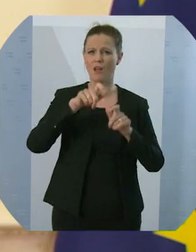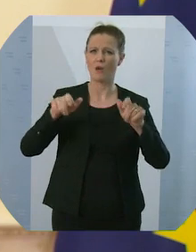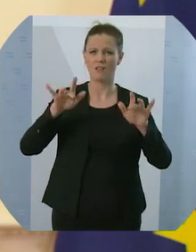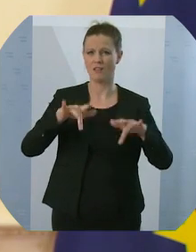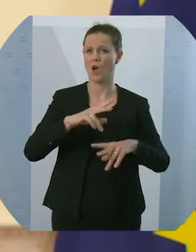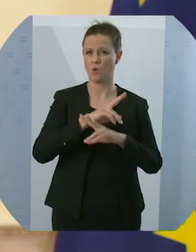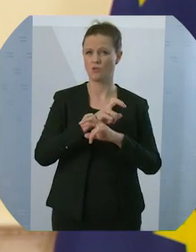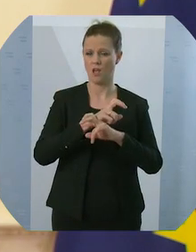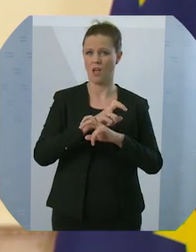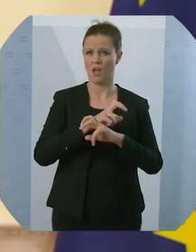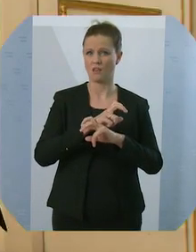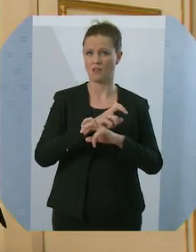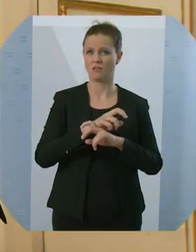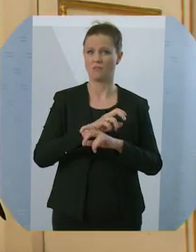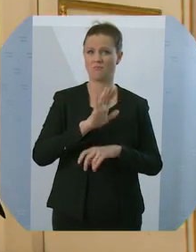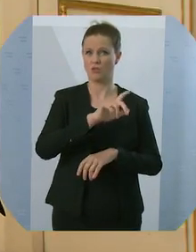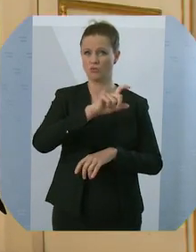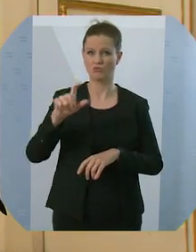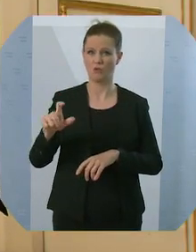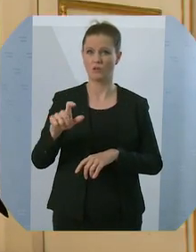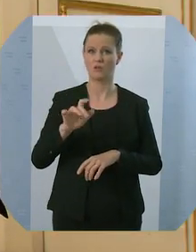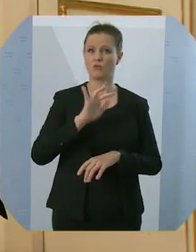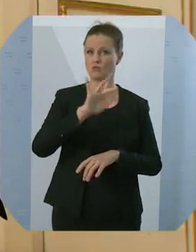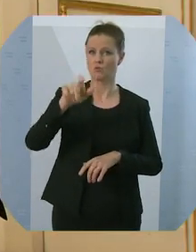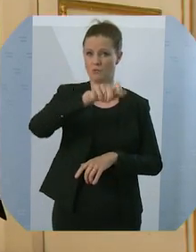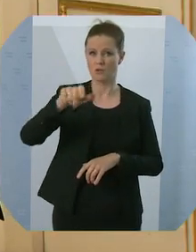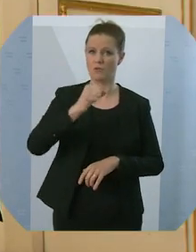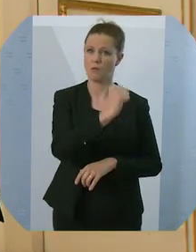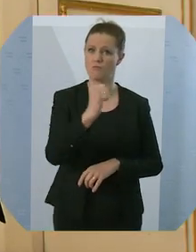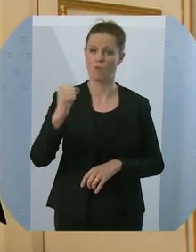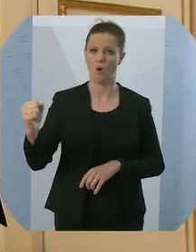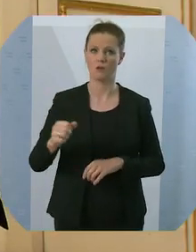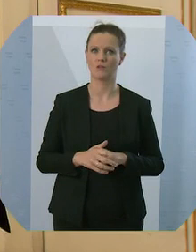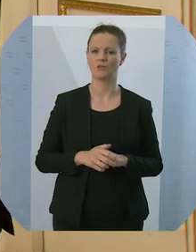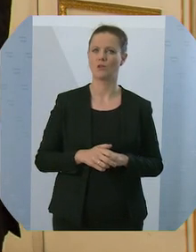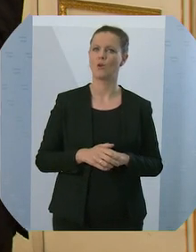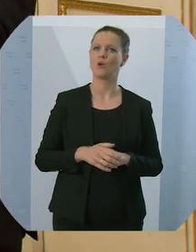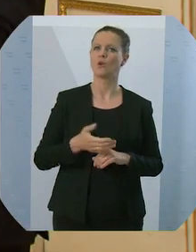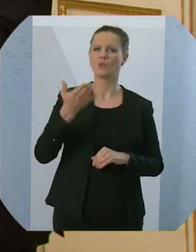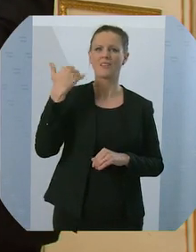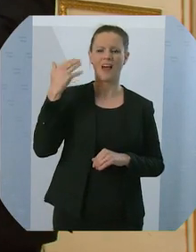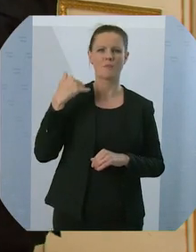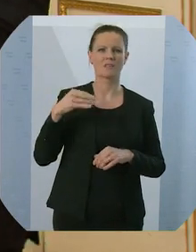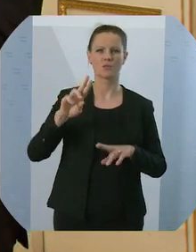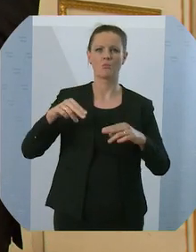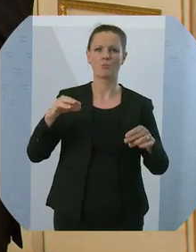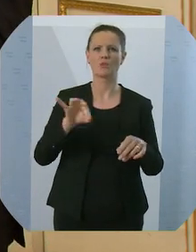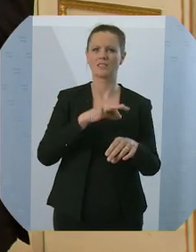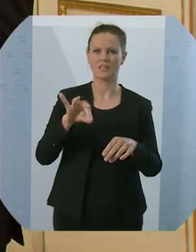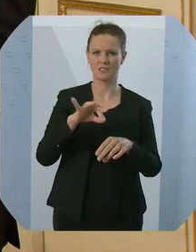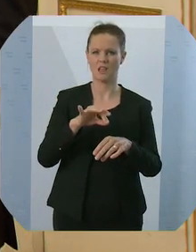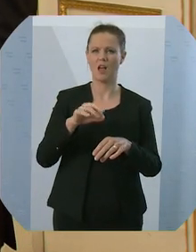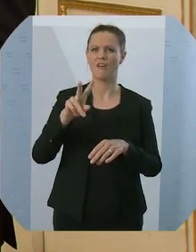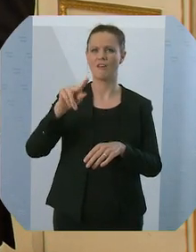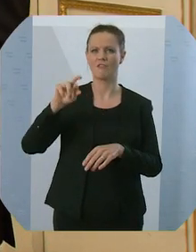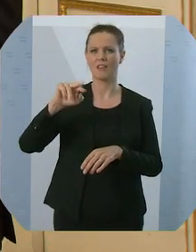Menschen ermordet wurden. Oder wie es der frühere Bundeskanzler Franitzki in seiner historischen Rede 1993